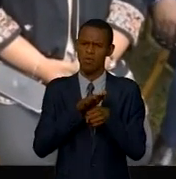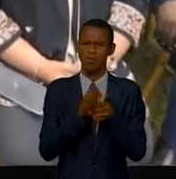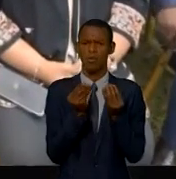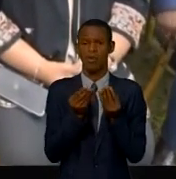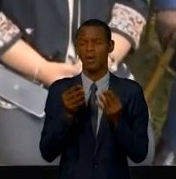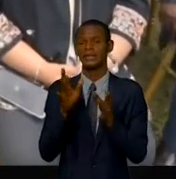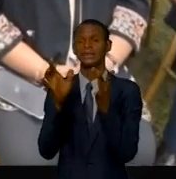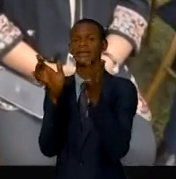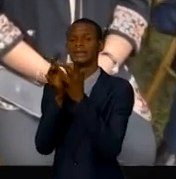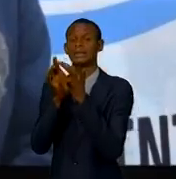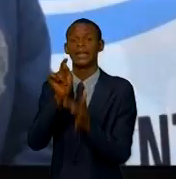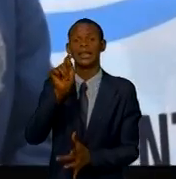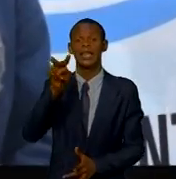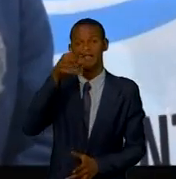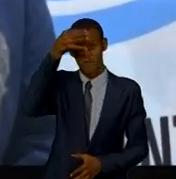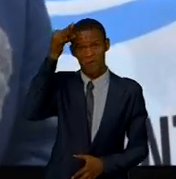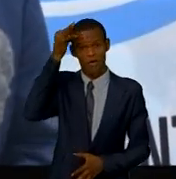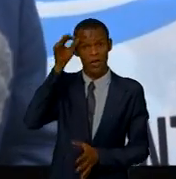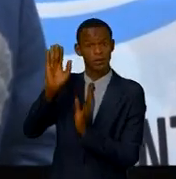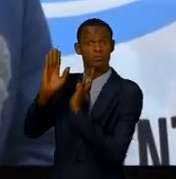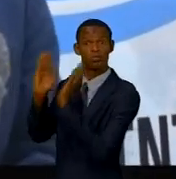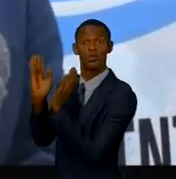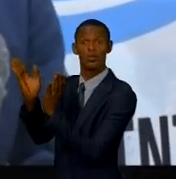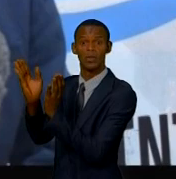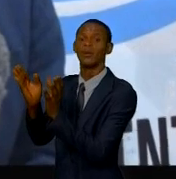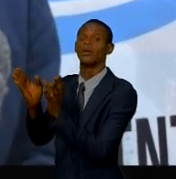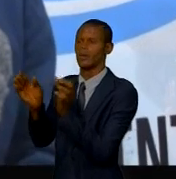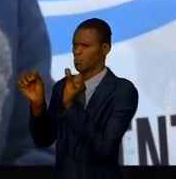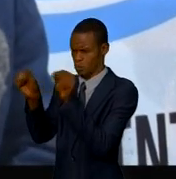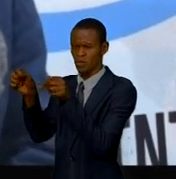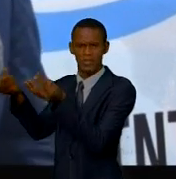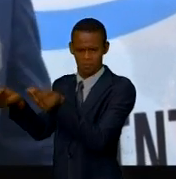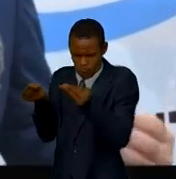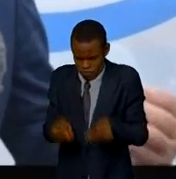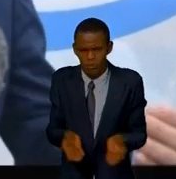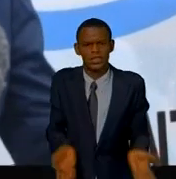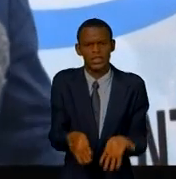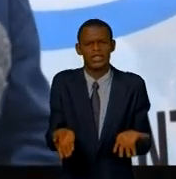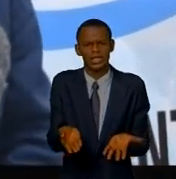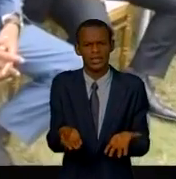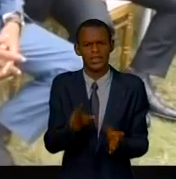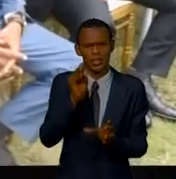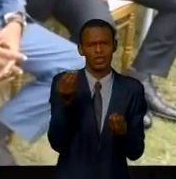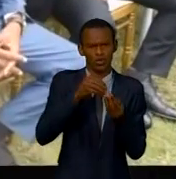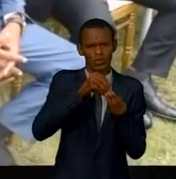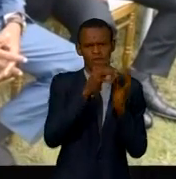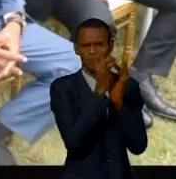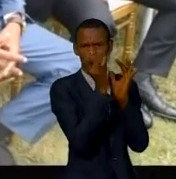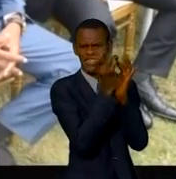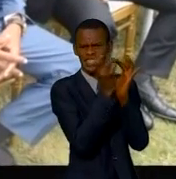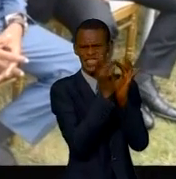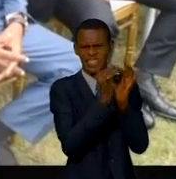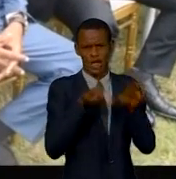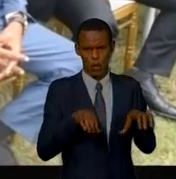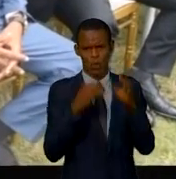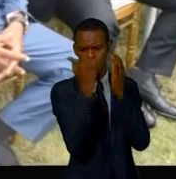qui est un des plus grands pays de la famille francophone. Et donc, je crois qu'on peut se réjouir de cette avancée très concrète, plus diplomatique